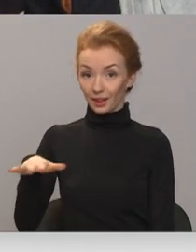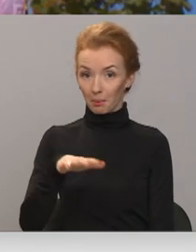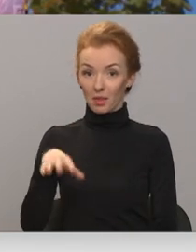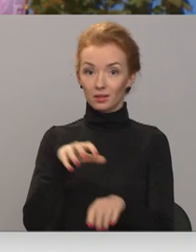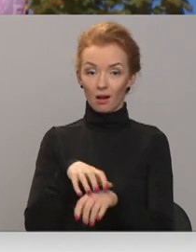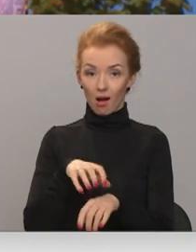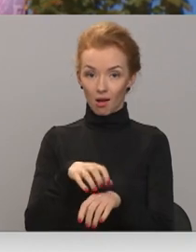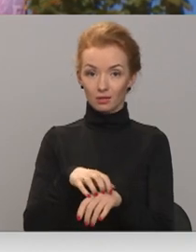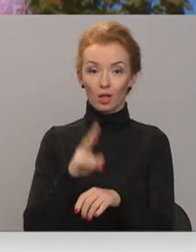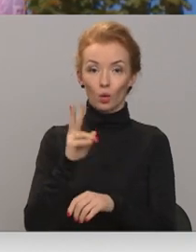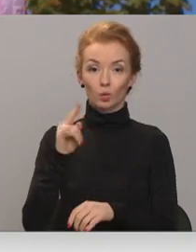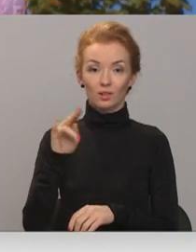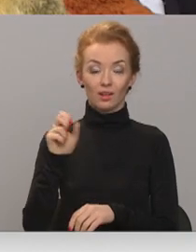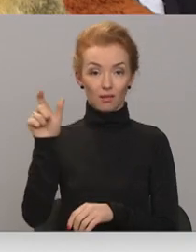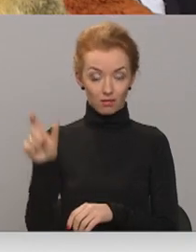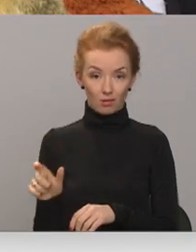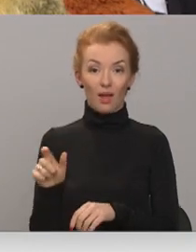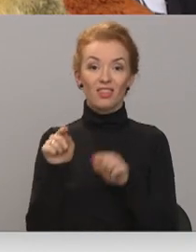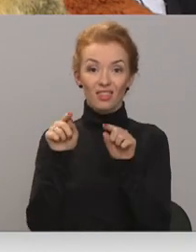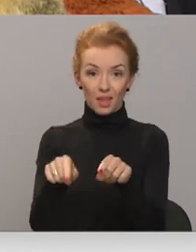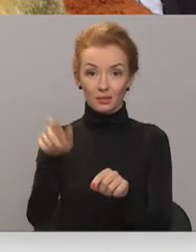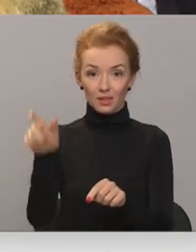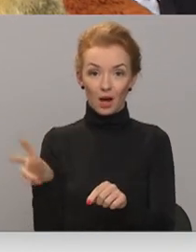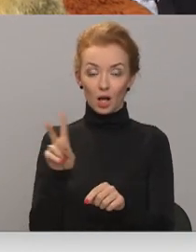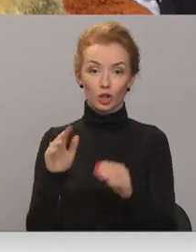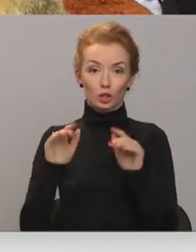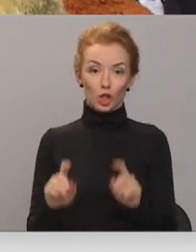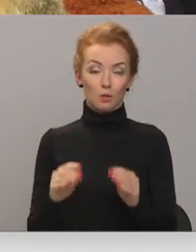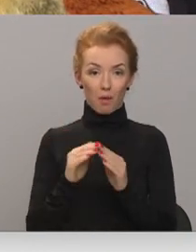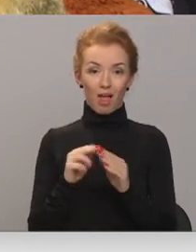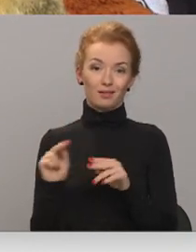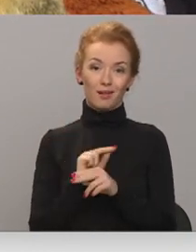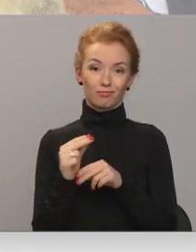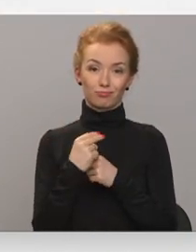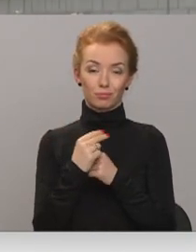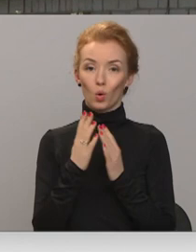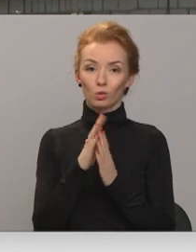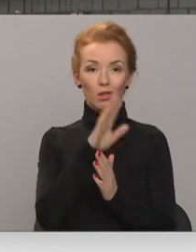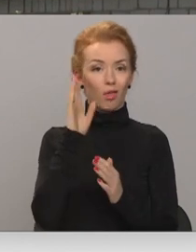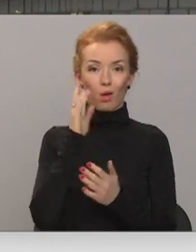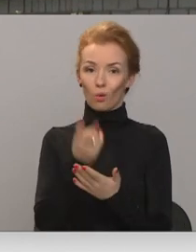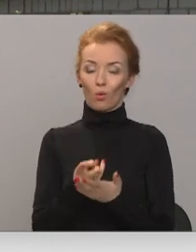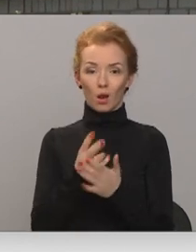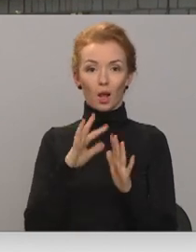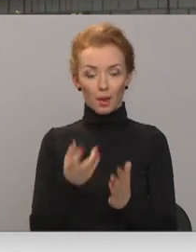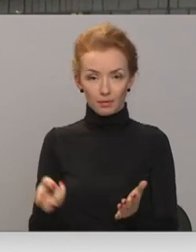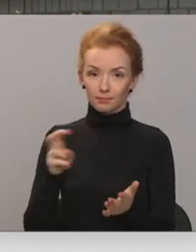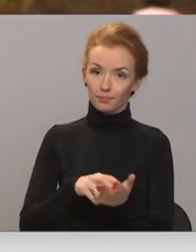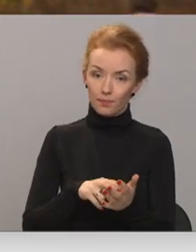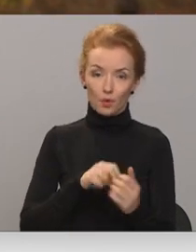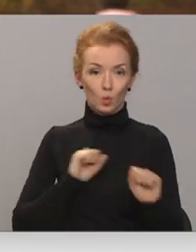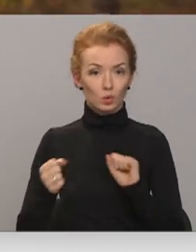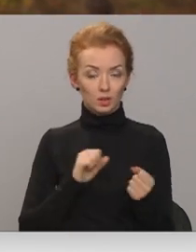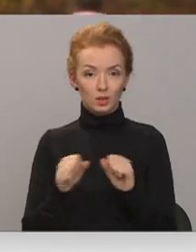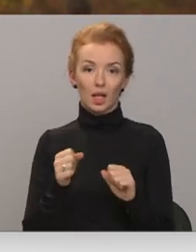ārste daiga krustiņa tiem, kuri vīrusu ārstē mājās, iesaka neiegulties dīvānā, bet celties, kustēties un vingrot.